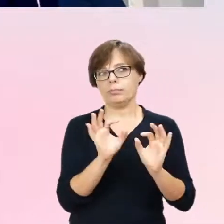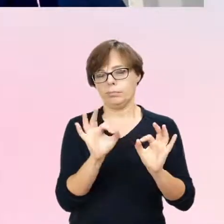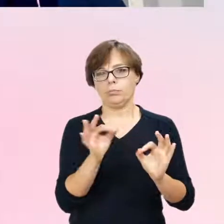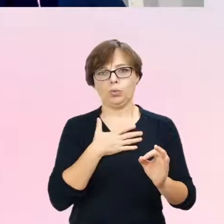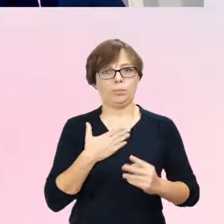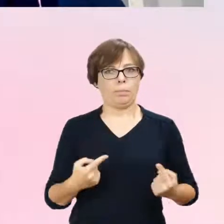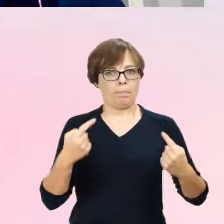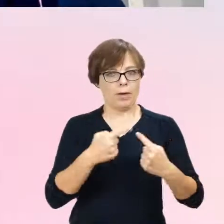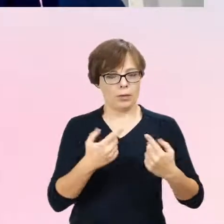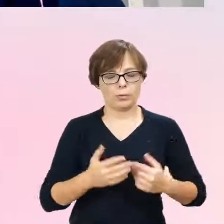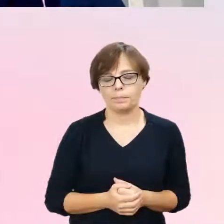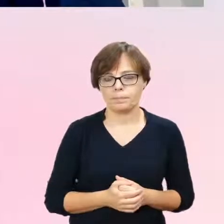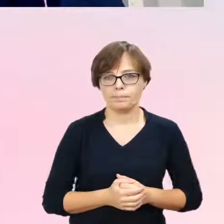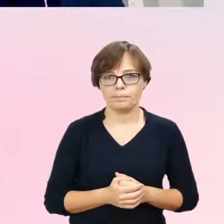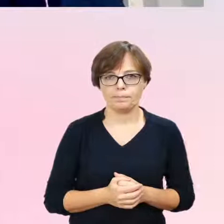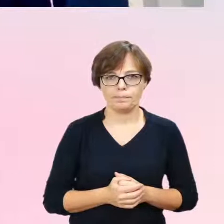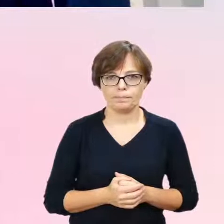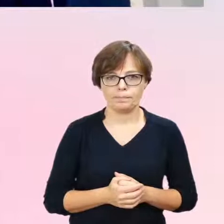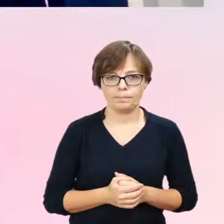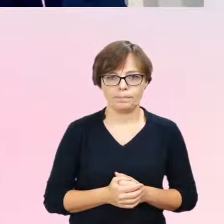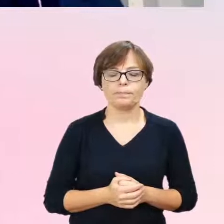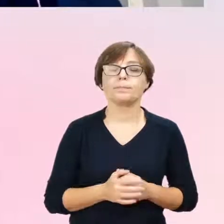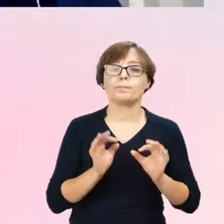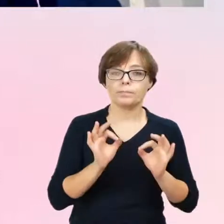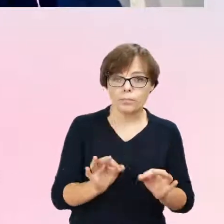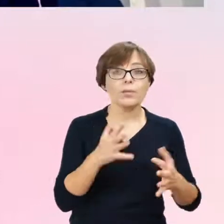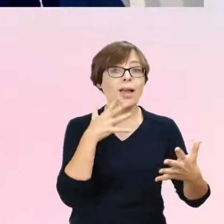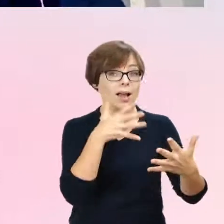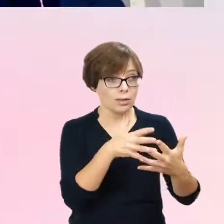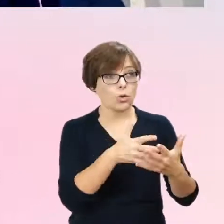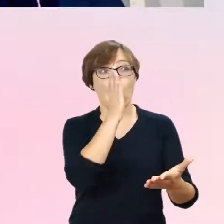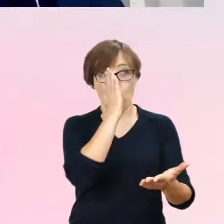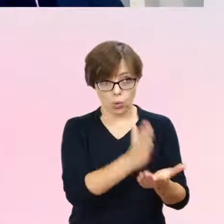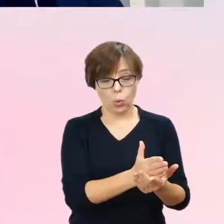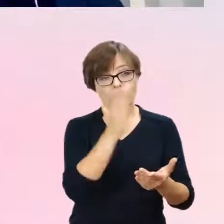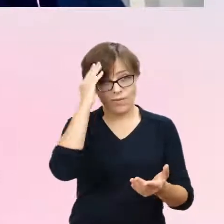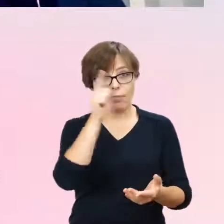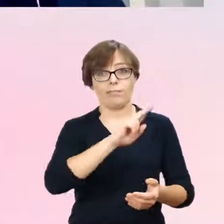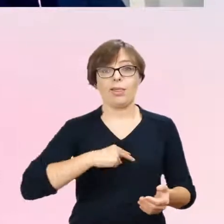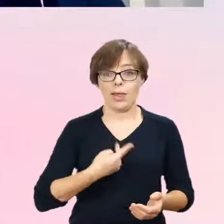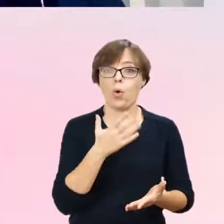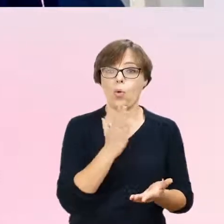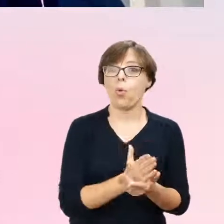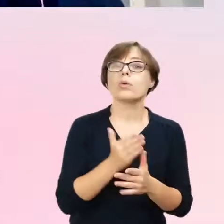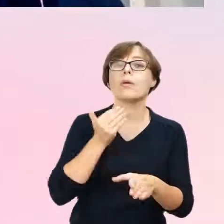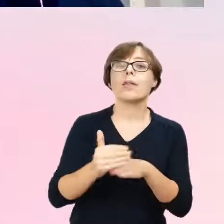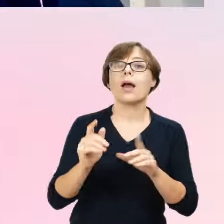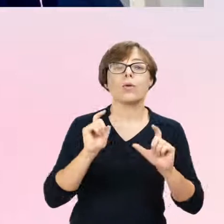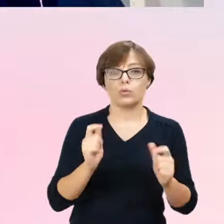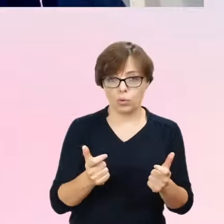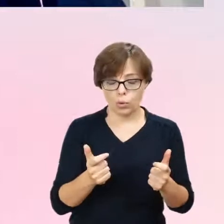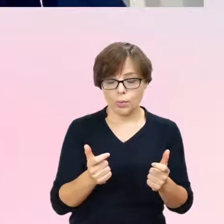Jeśli chodzi o to, co dalej się dzieje, no to kwestie